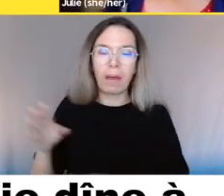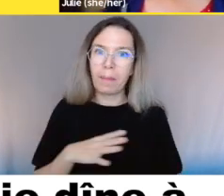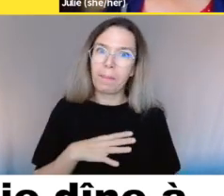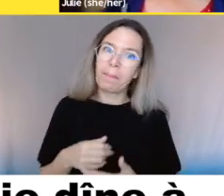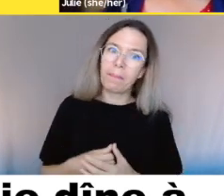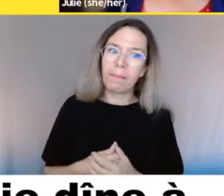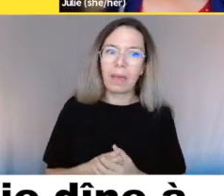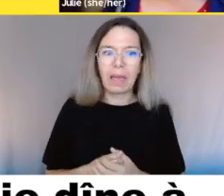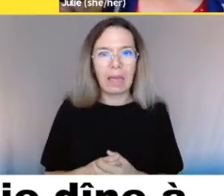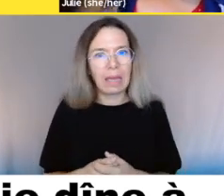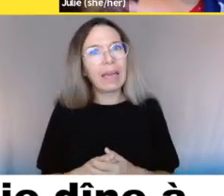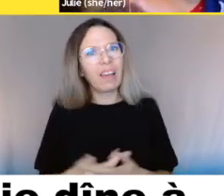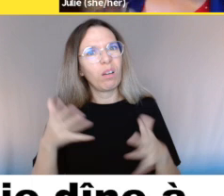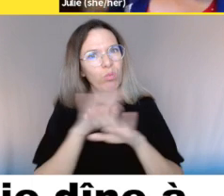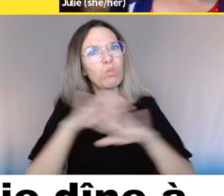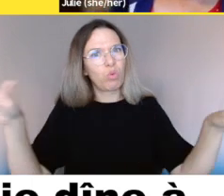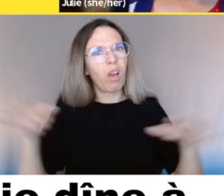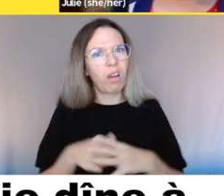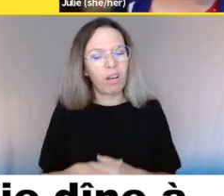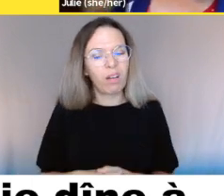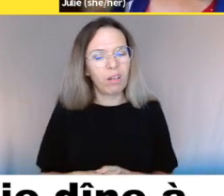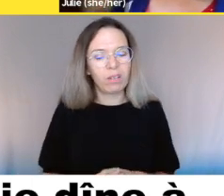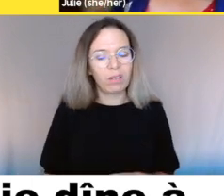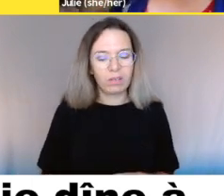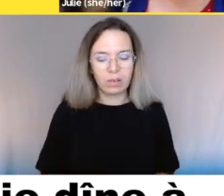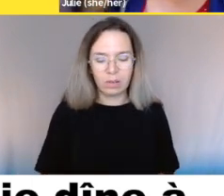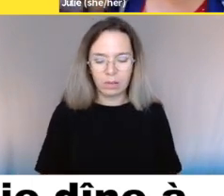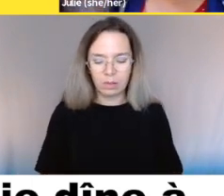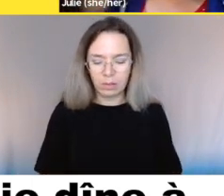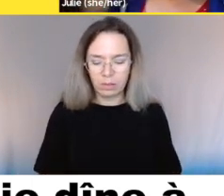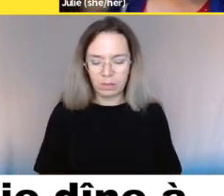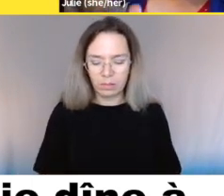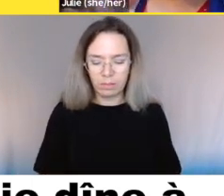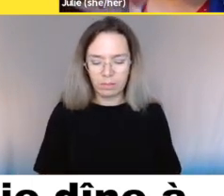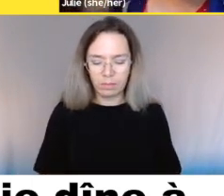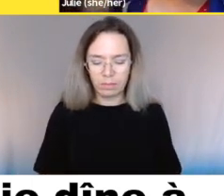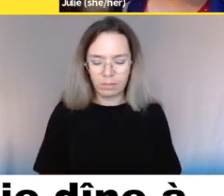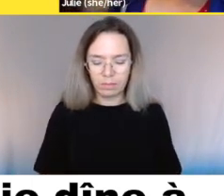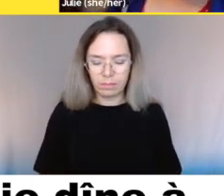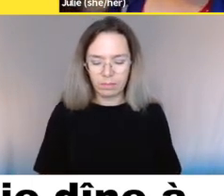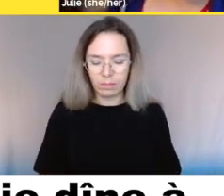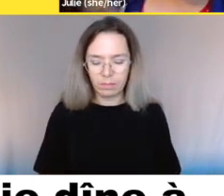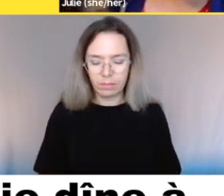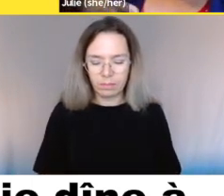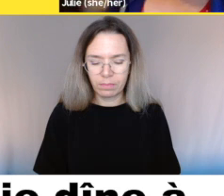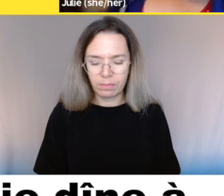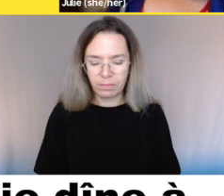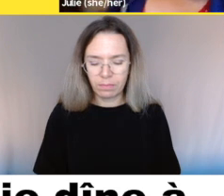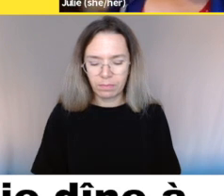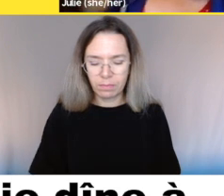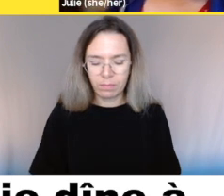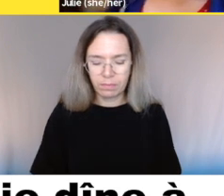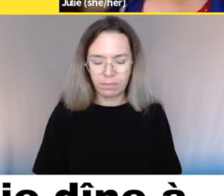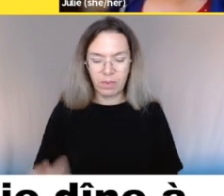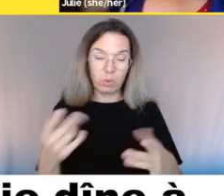les points de vente étaient plus accessibles, il y avait des bitons, des pitons, en banque québécois, il y avait des pitons physiques,